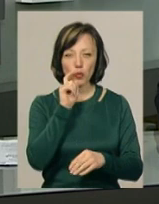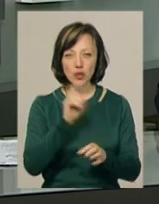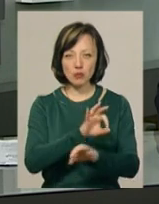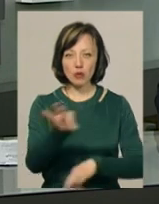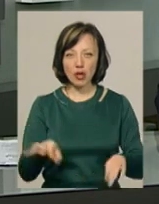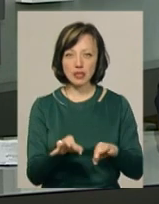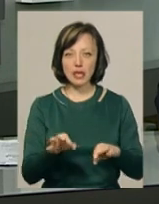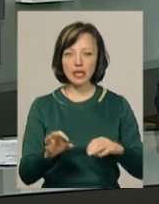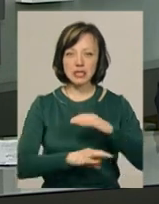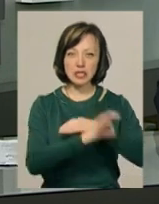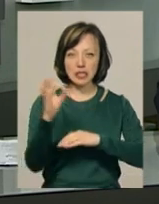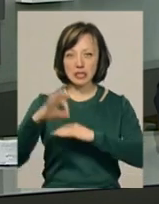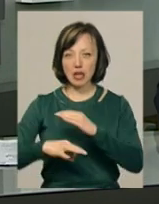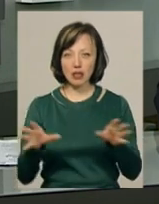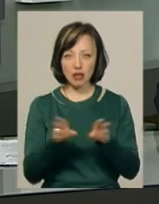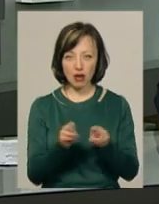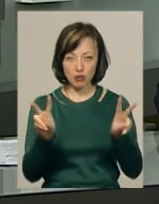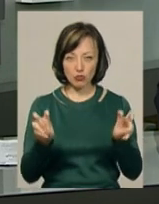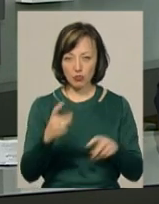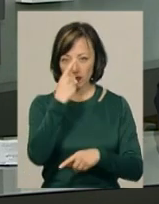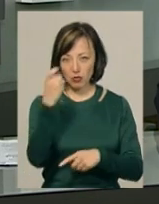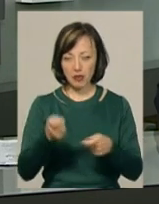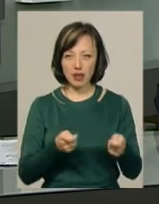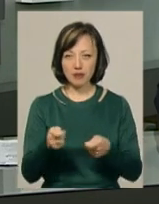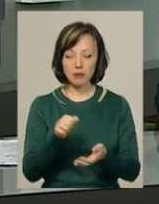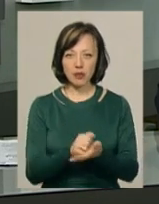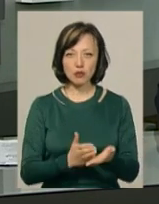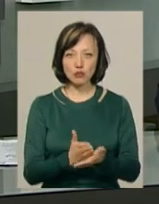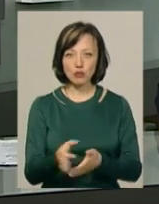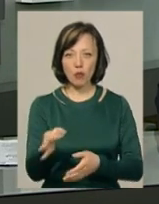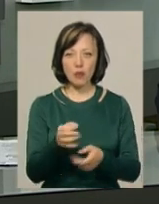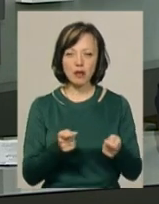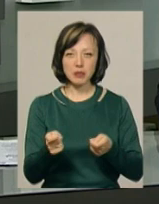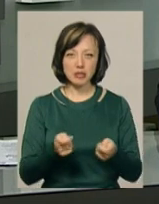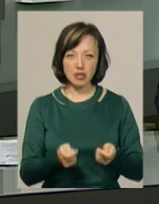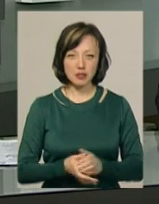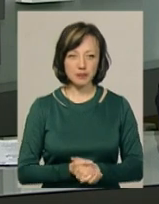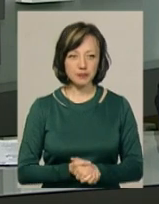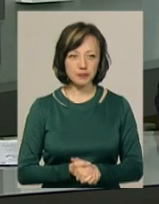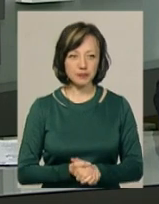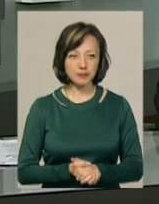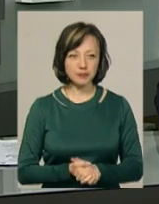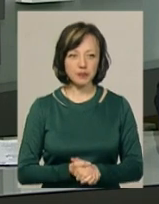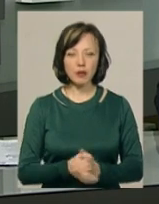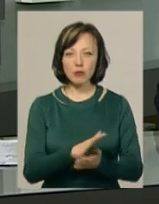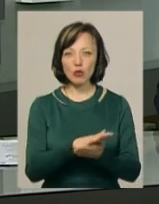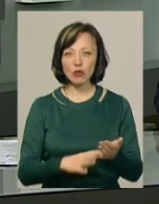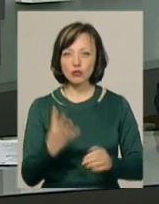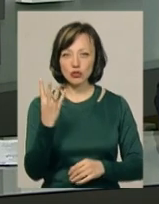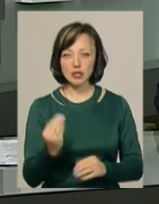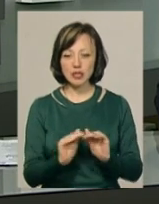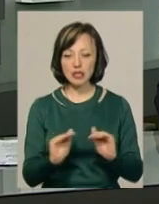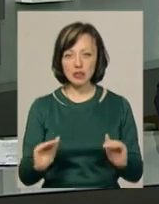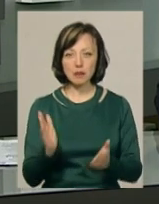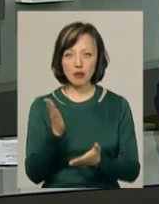проєкту «Схід та захід разом». Про це повідомила керівник пресслужби Хмельницької облдержадміністрації Інна Михайлова. Продовж чотирьох днів